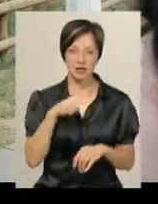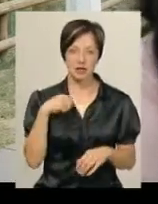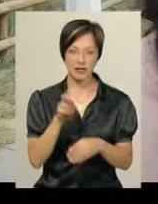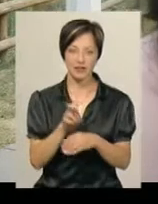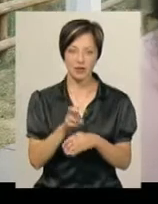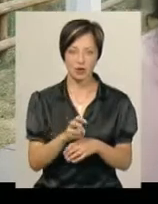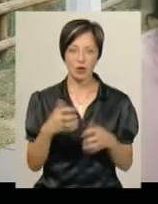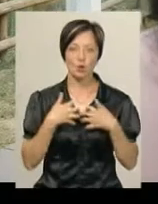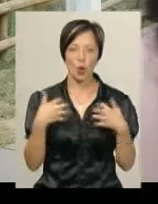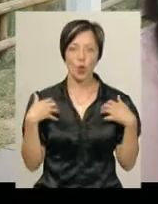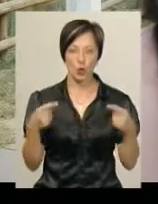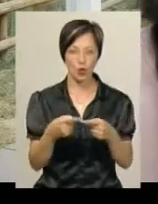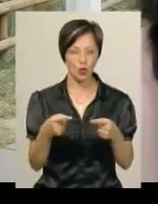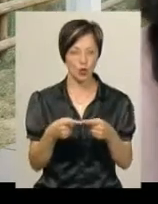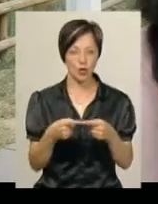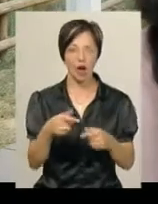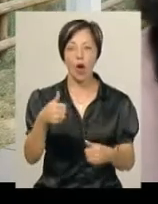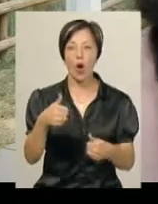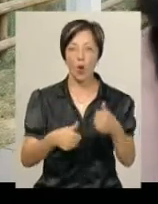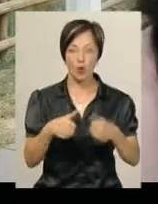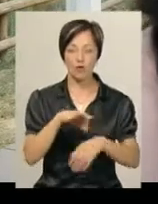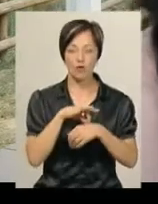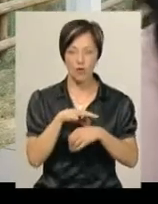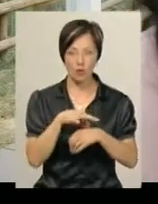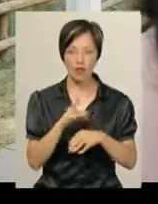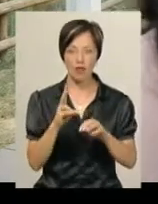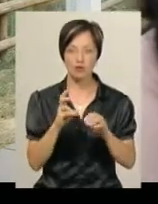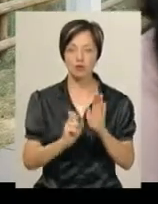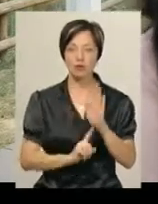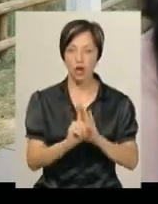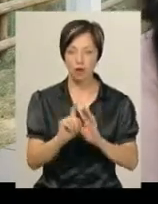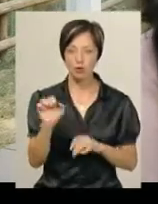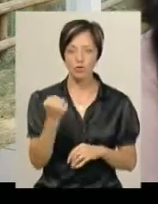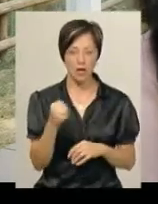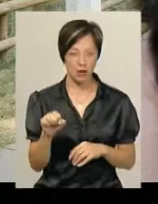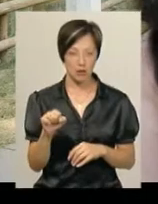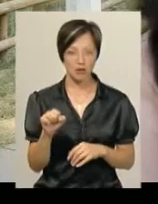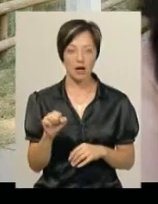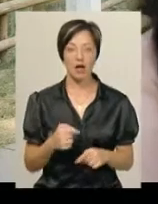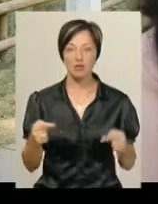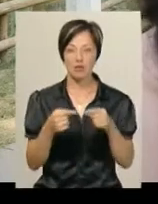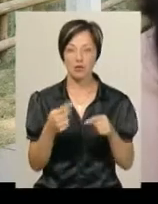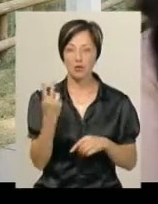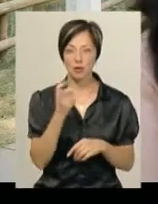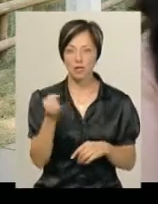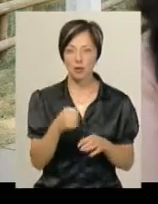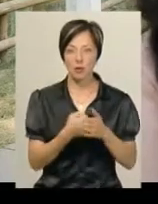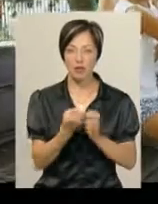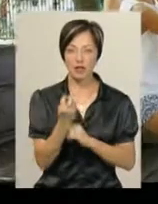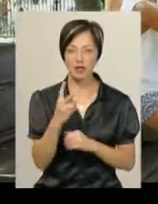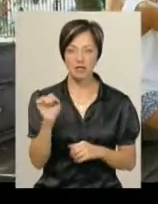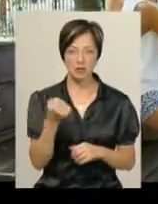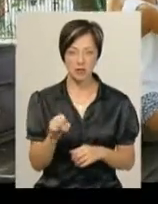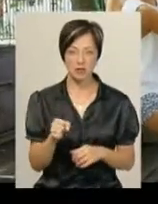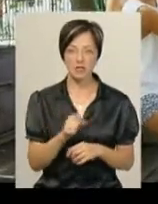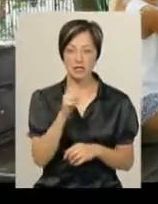відвідувачів зоокуточка. Конкурс проводився з початку серпня, а саме з 2 серпня по 12 серпня.